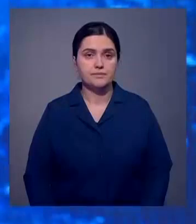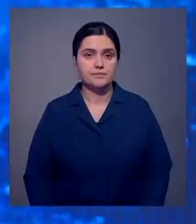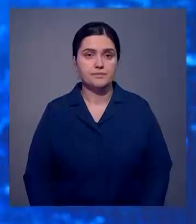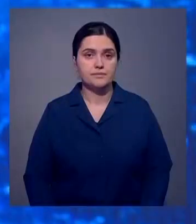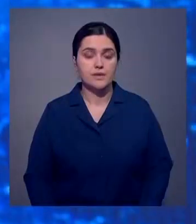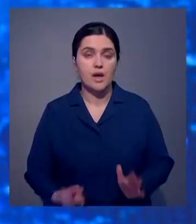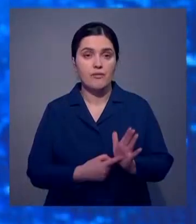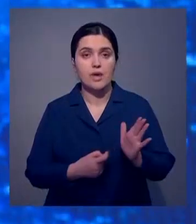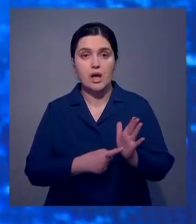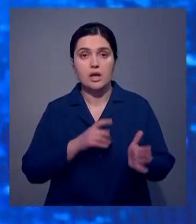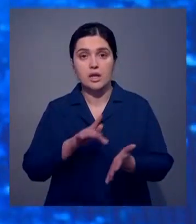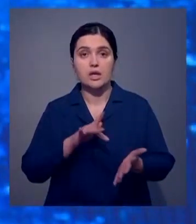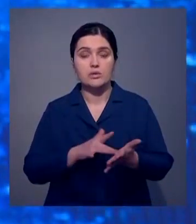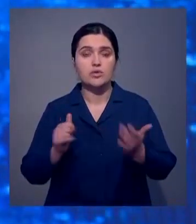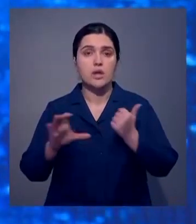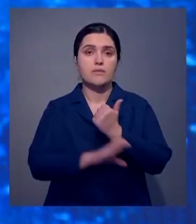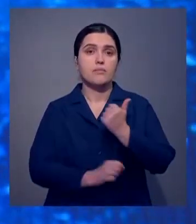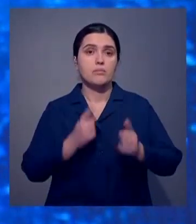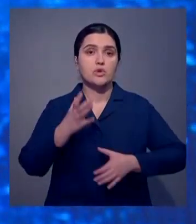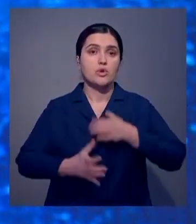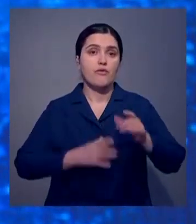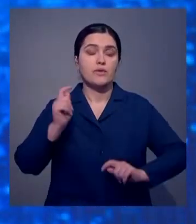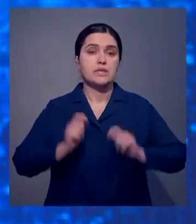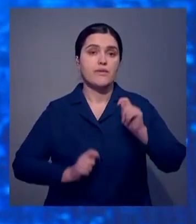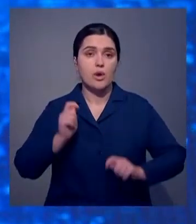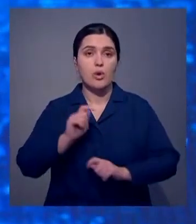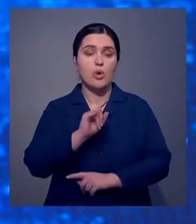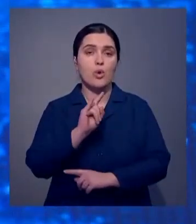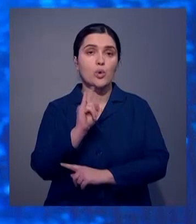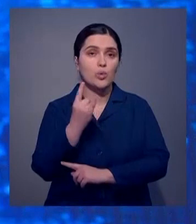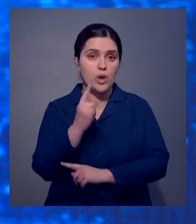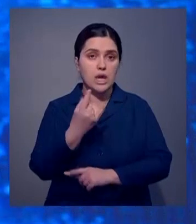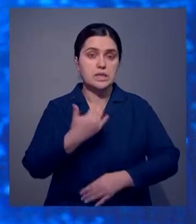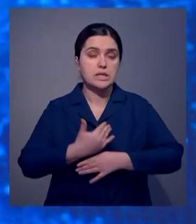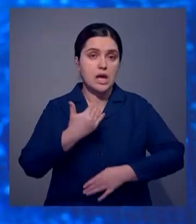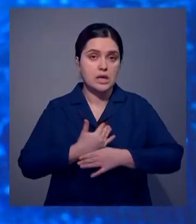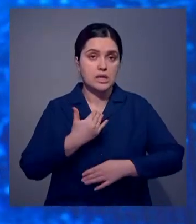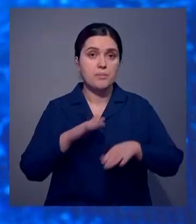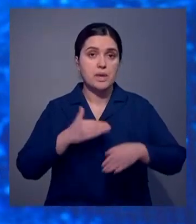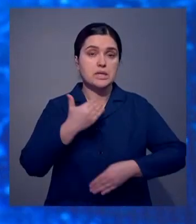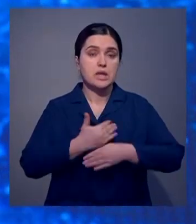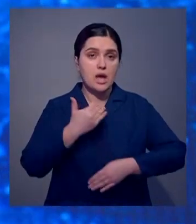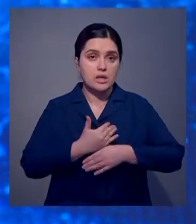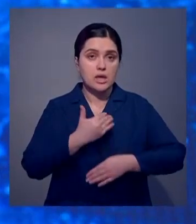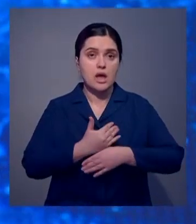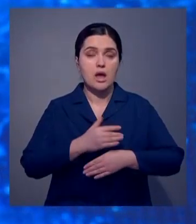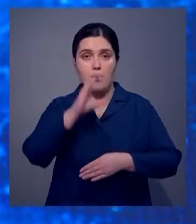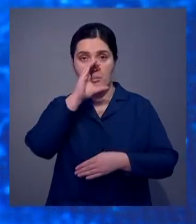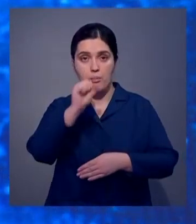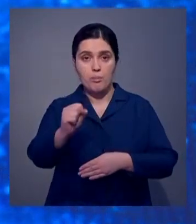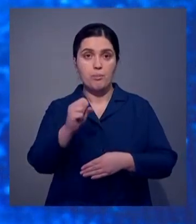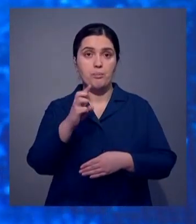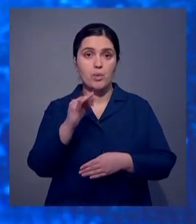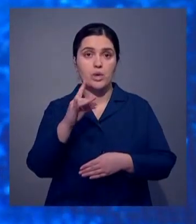В Караганде сегодня завершается первый международный фестиваль кукольных театров. Местный театр «Буратино» недавно отметил